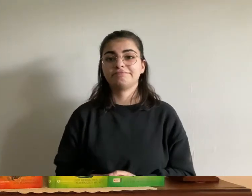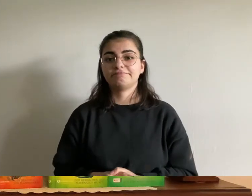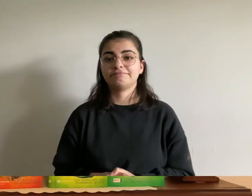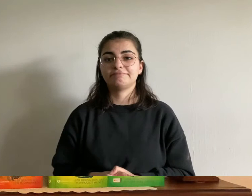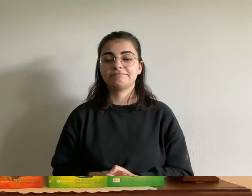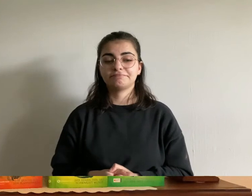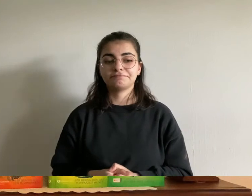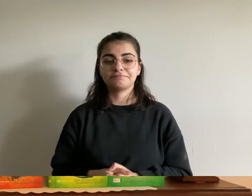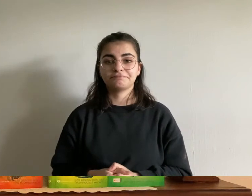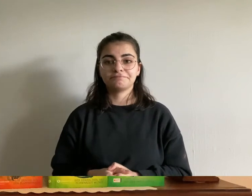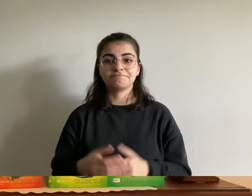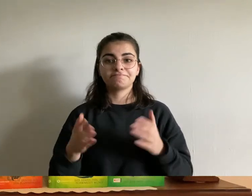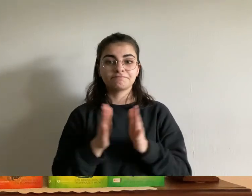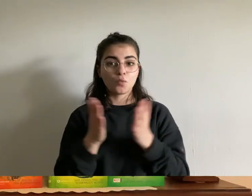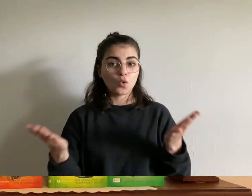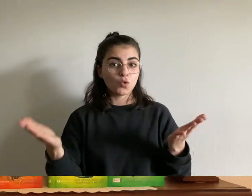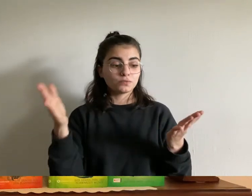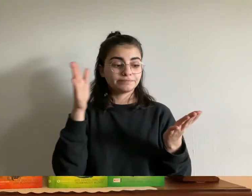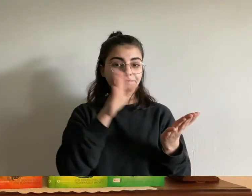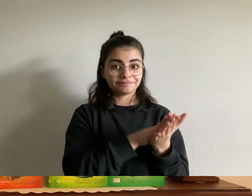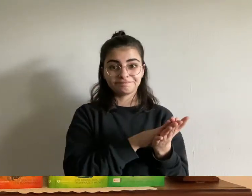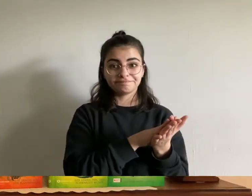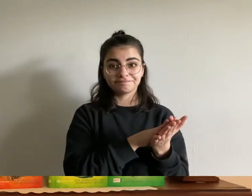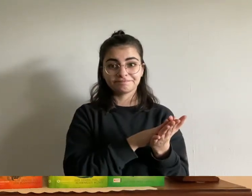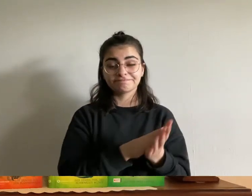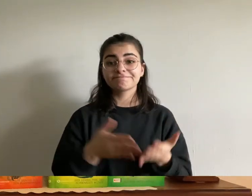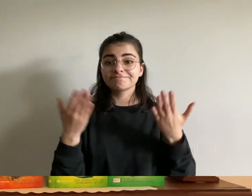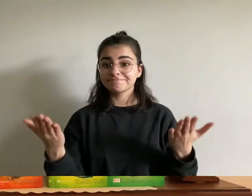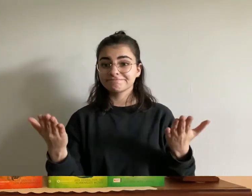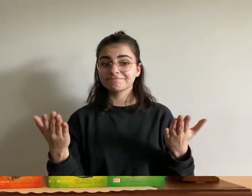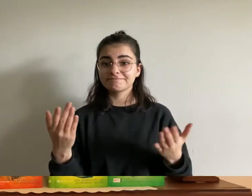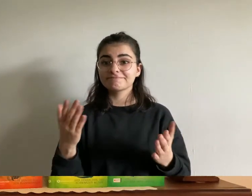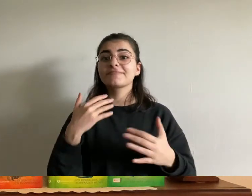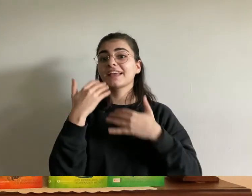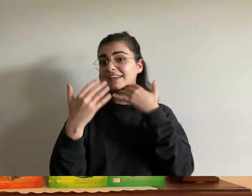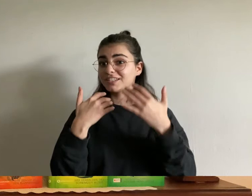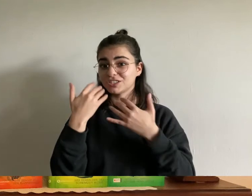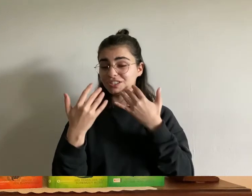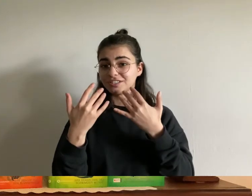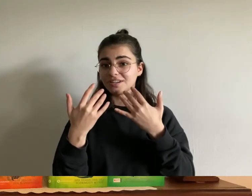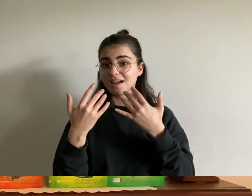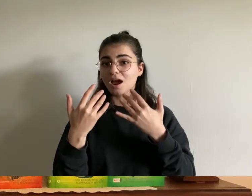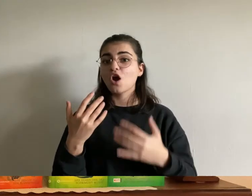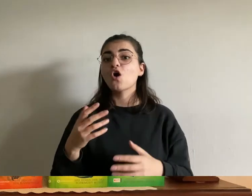ja das war die geschichte das ungeheuer vom sturmberg